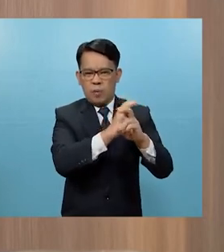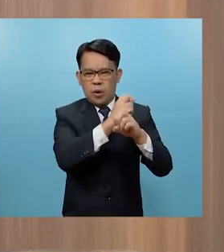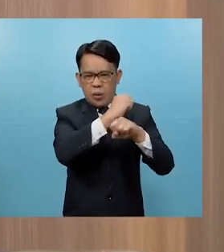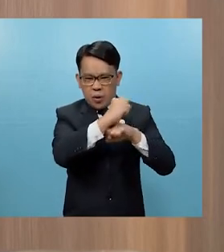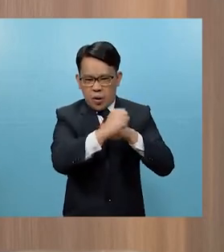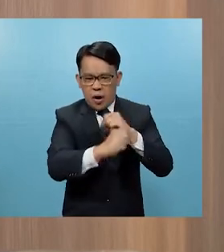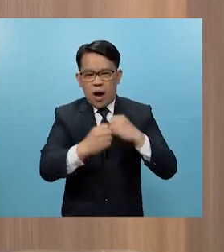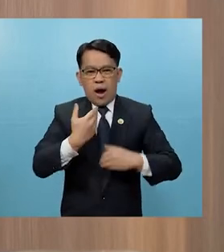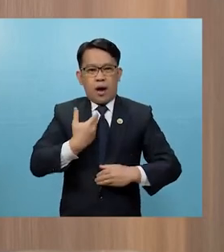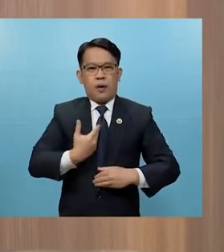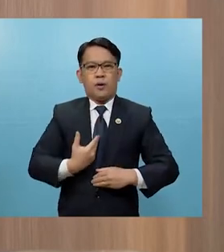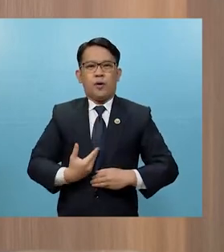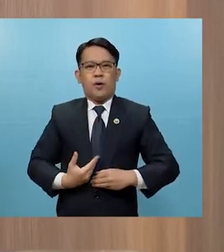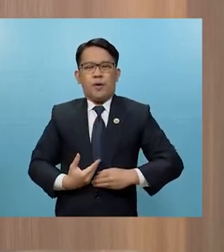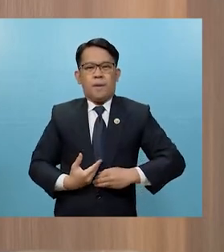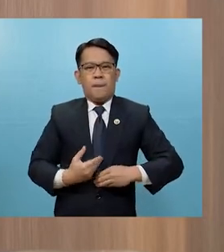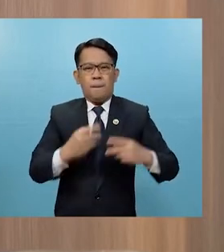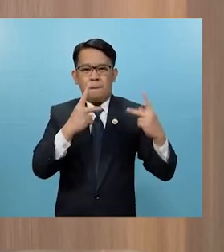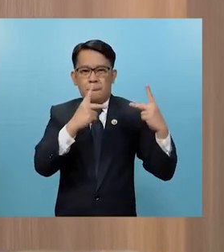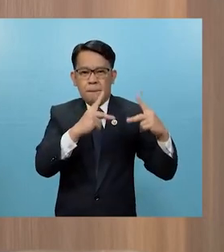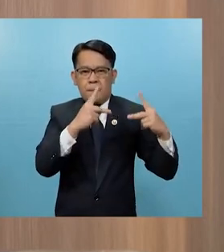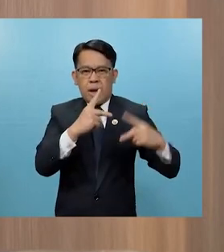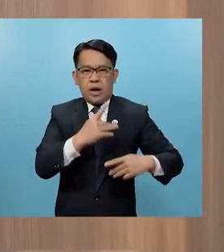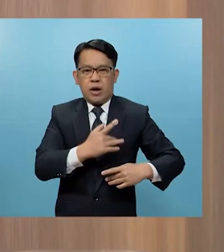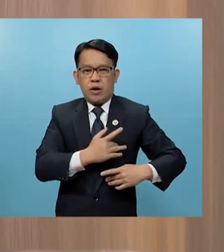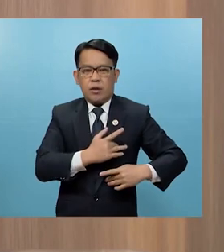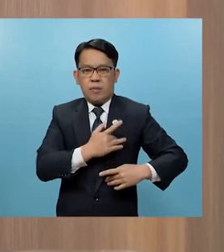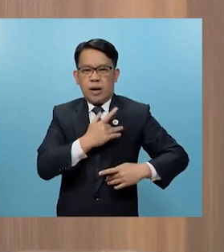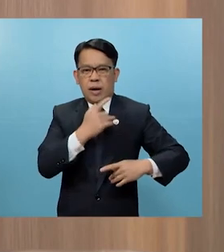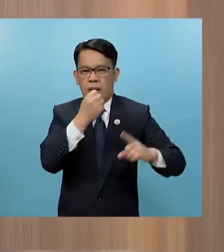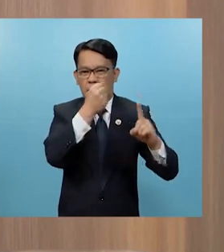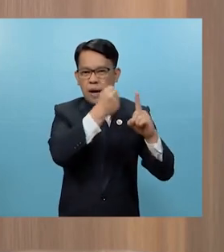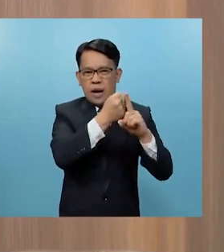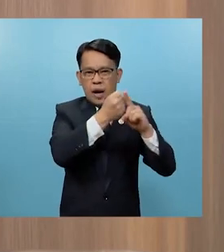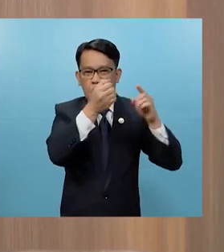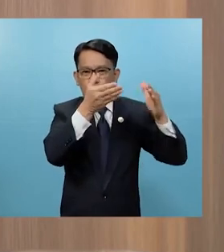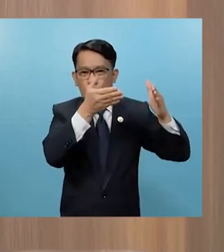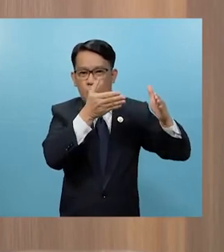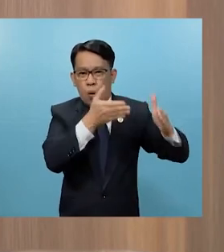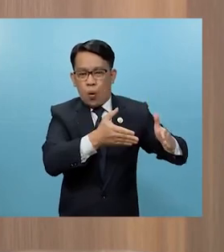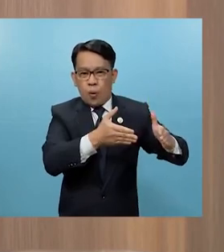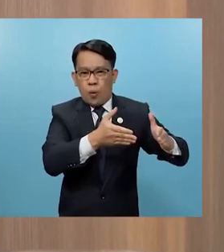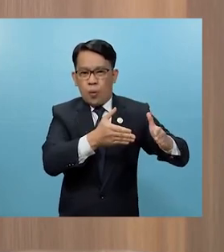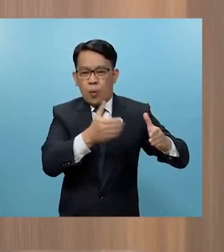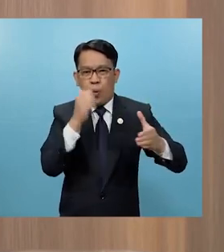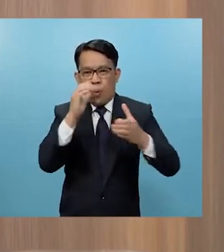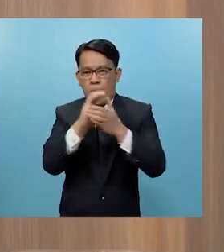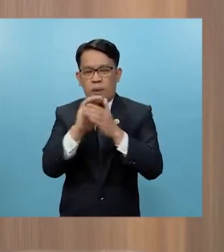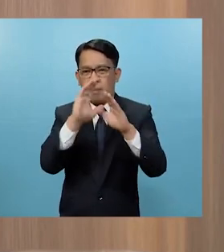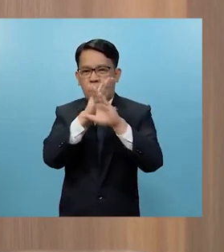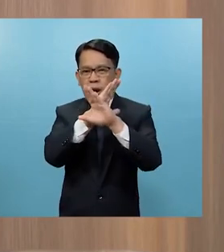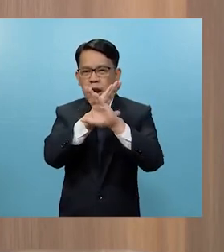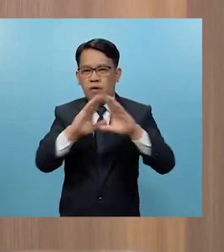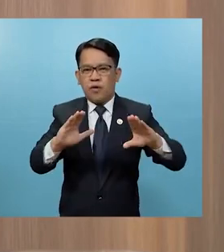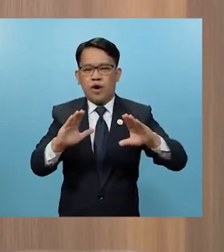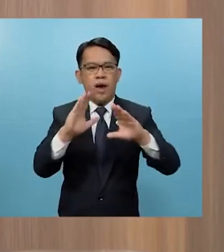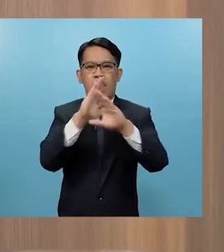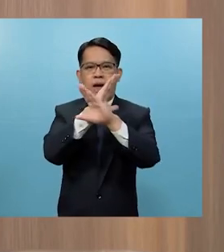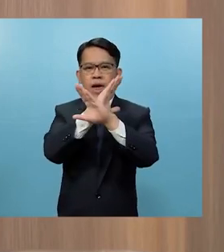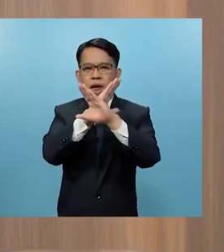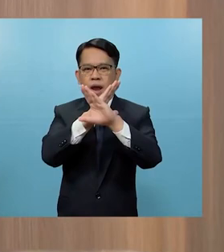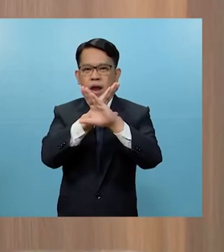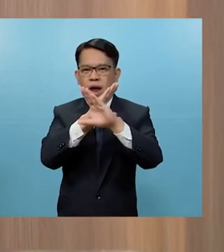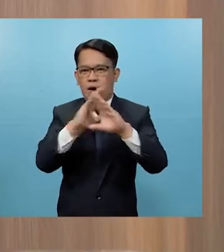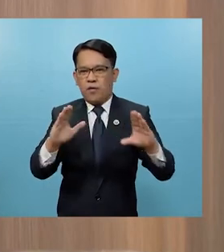magutom o masaktan maltratuhin at pabayaan ang kanyang kabyak Lalong hindi po niya